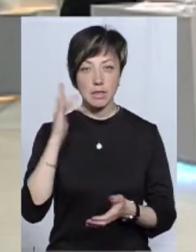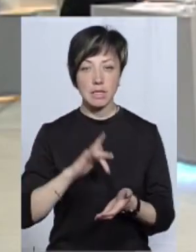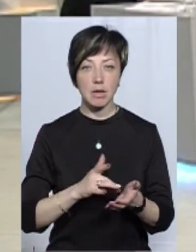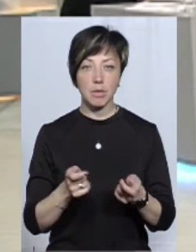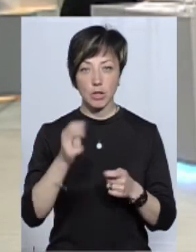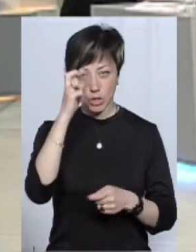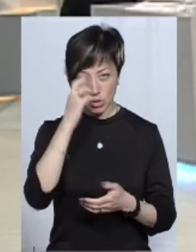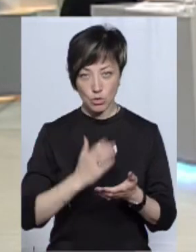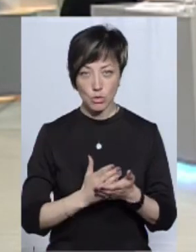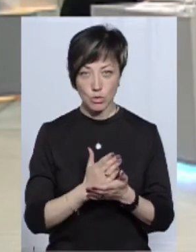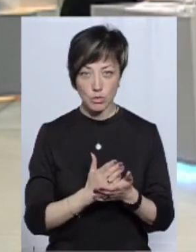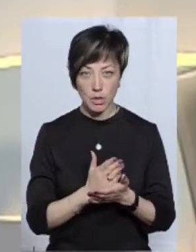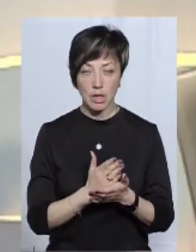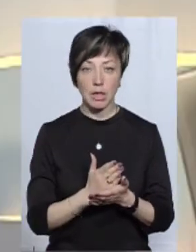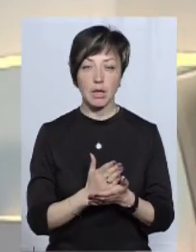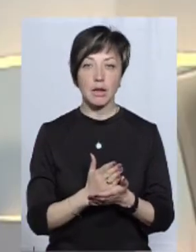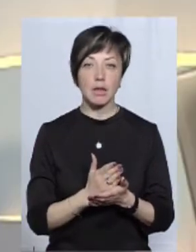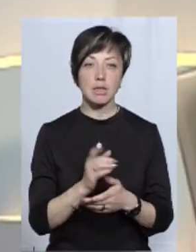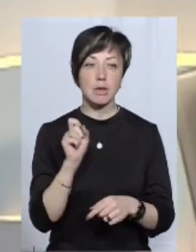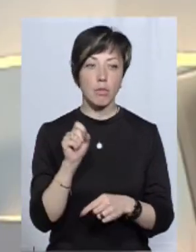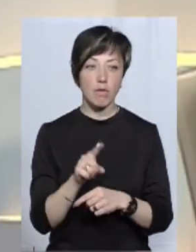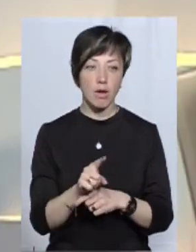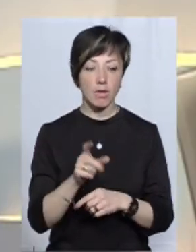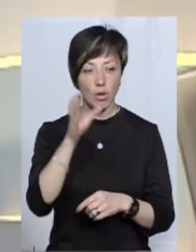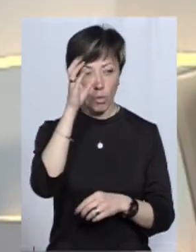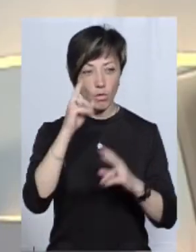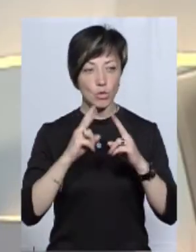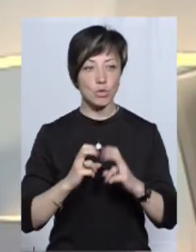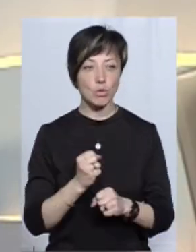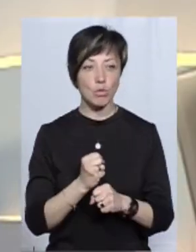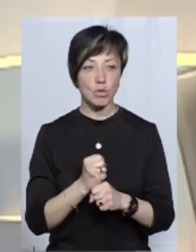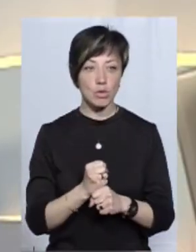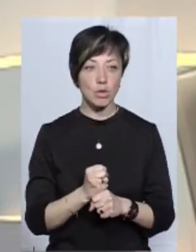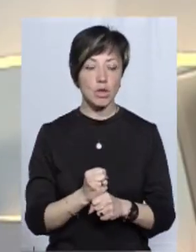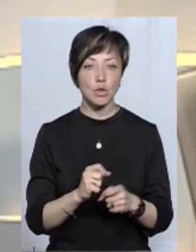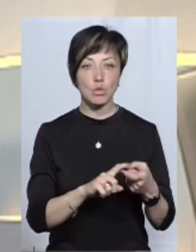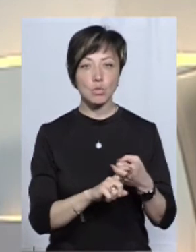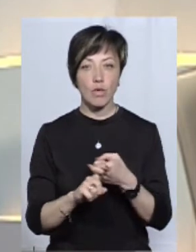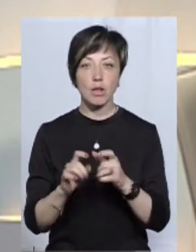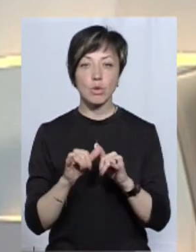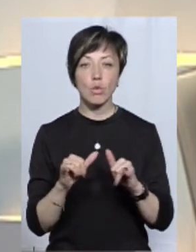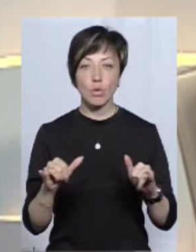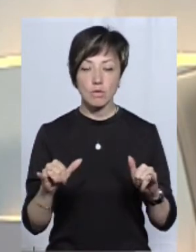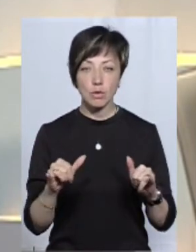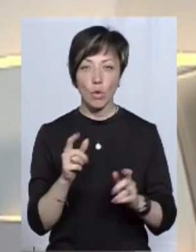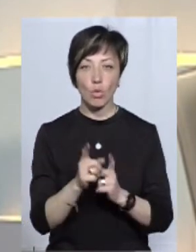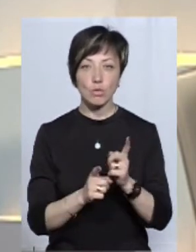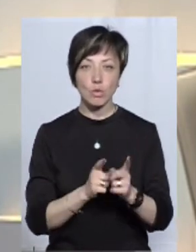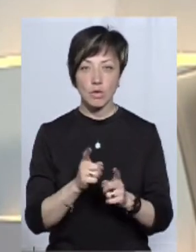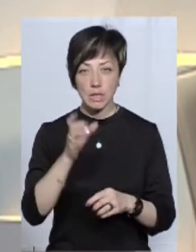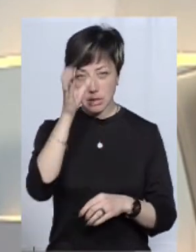апарат Держслужби, відповідний департамент, замовляв науково-дослідну роботу, яка якраз стосувалася розвитку і розбудови